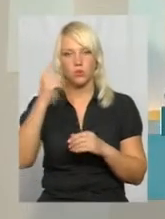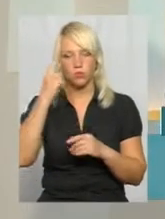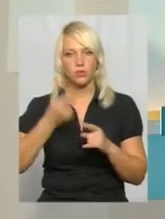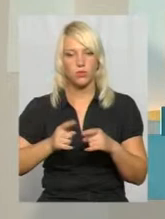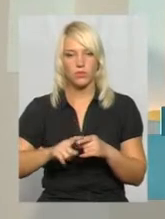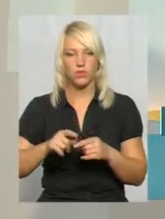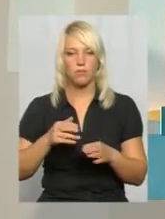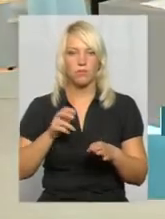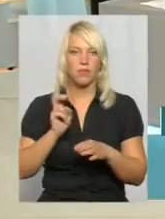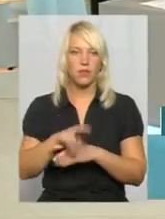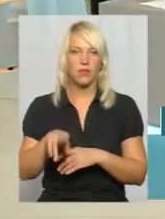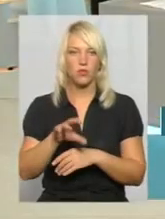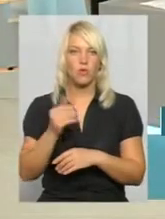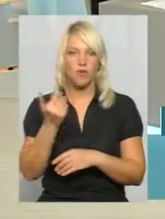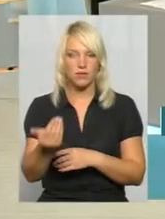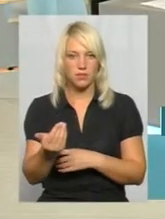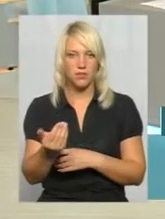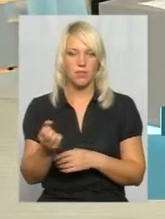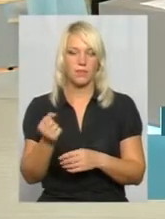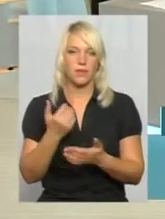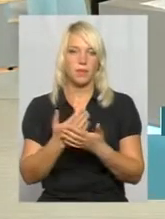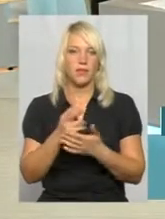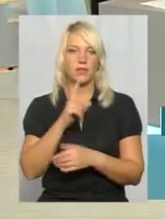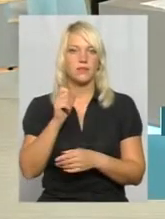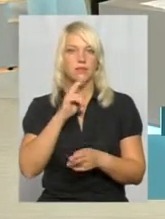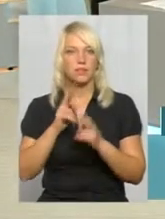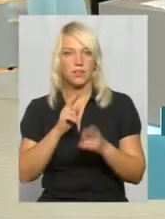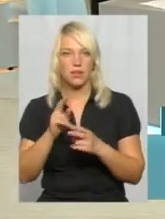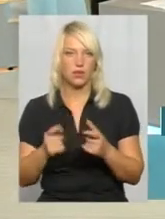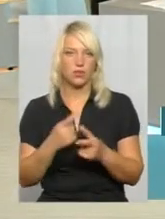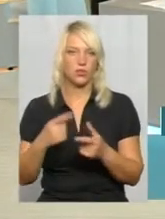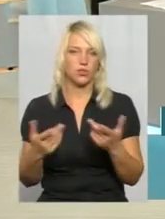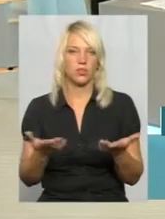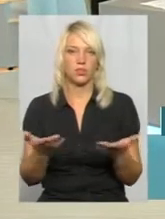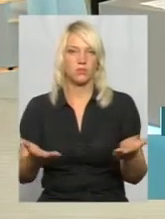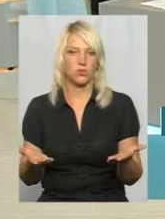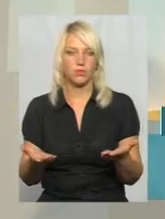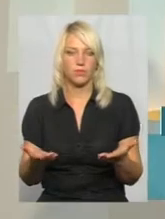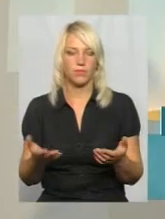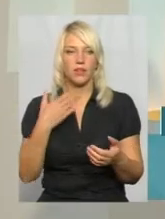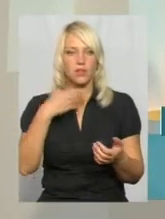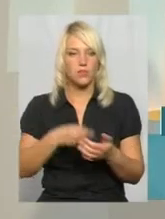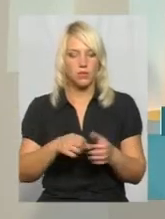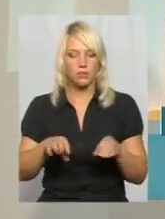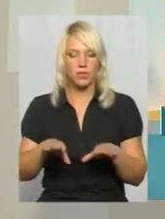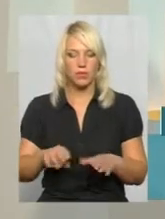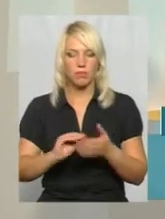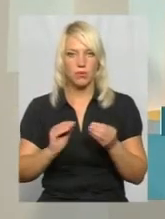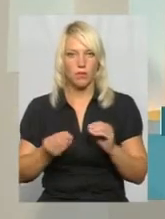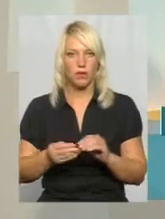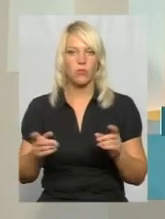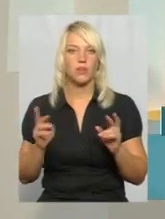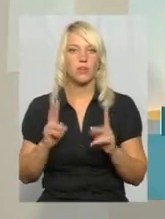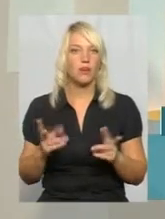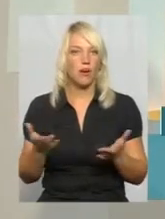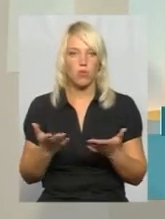до вас, до прикладу, от там зі скаргою чи з якимось, ну, своїм вирішенням проблеми і якимось